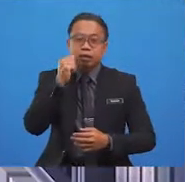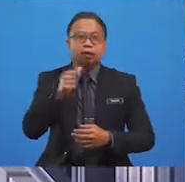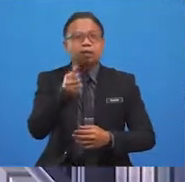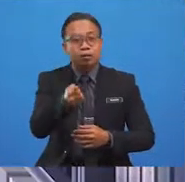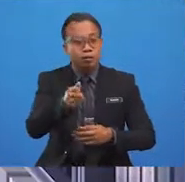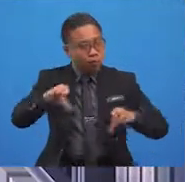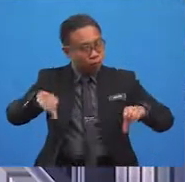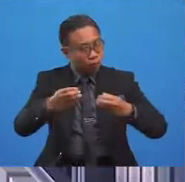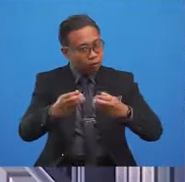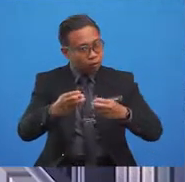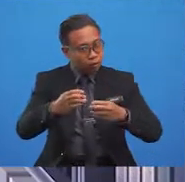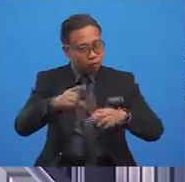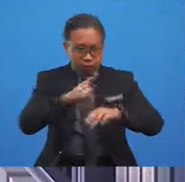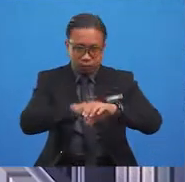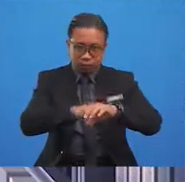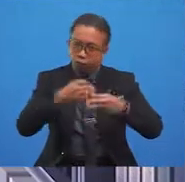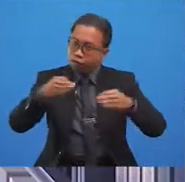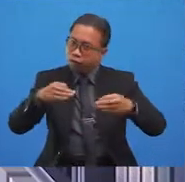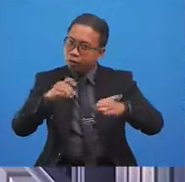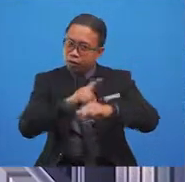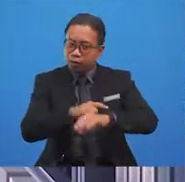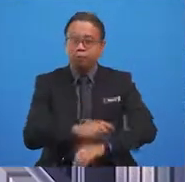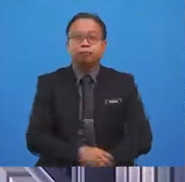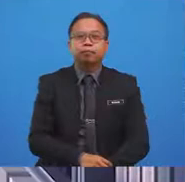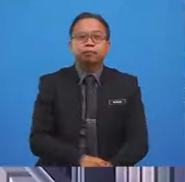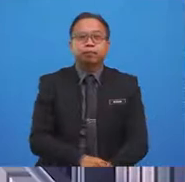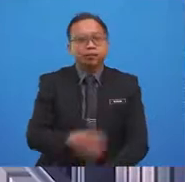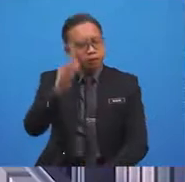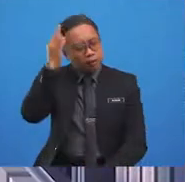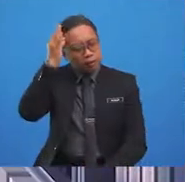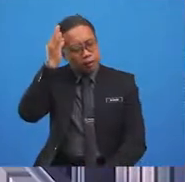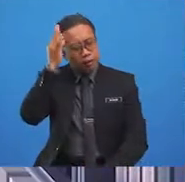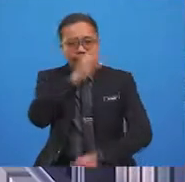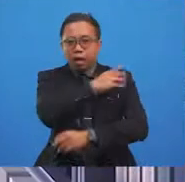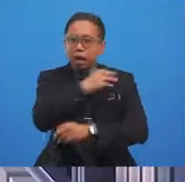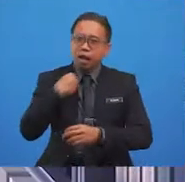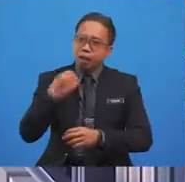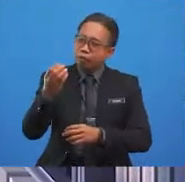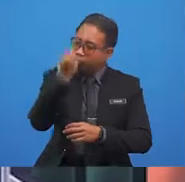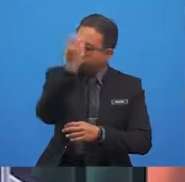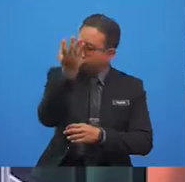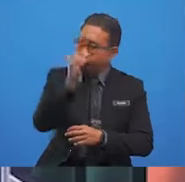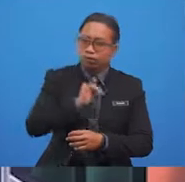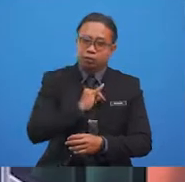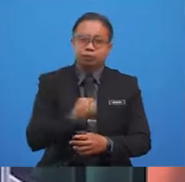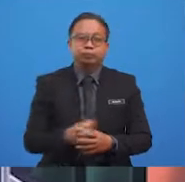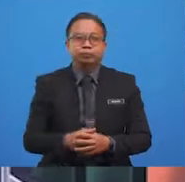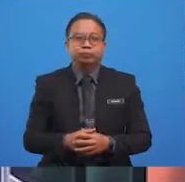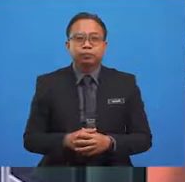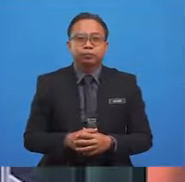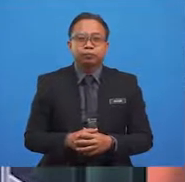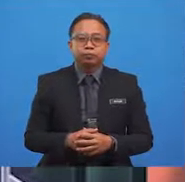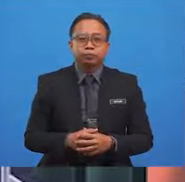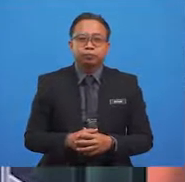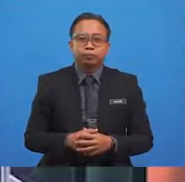during your free time? Think about it and let me know. Miss